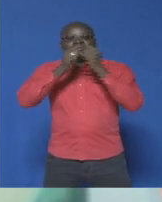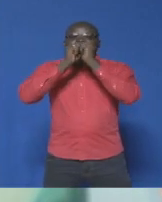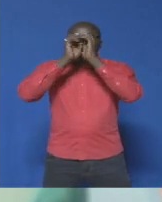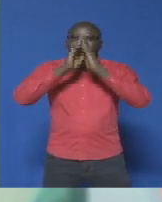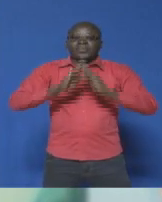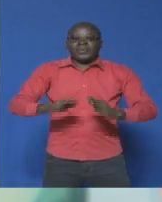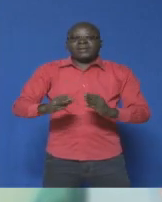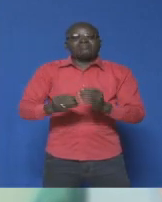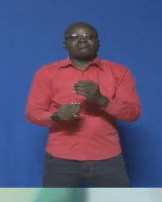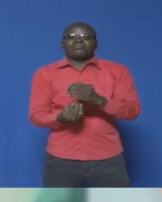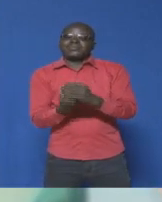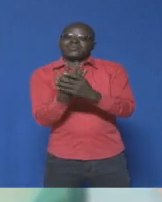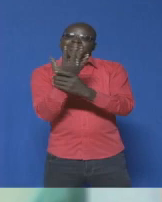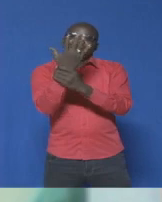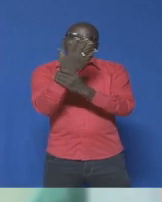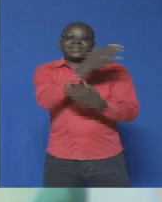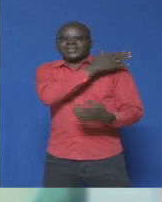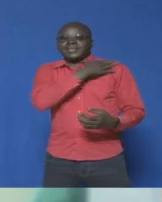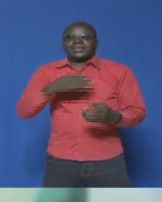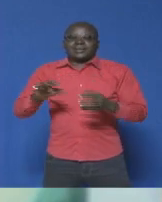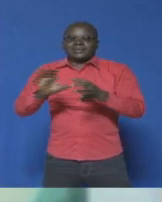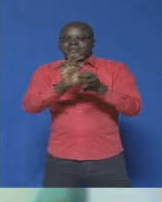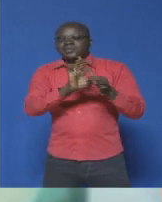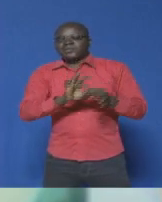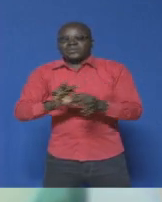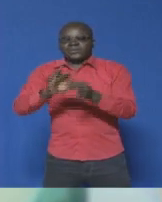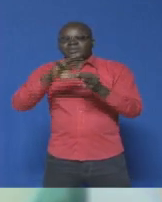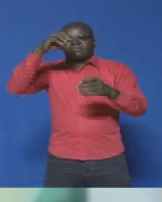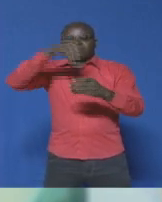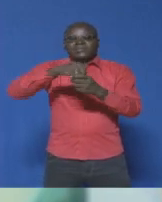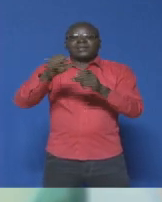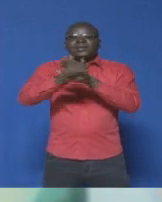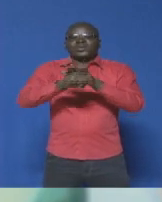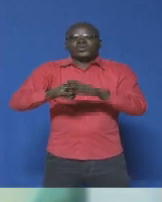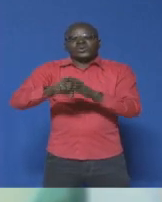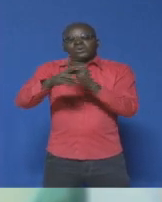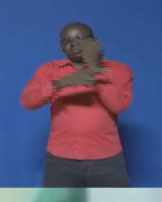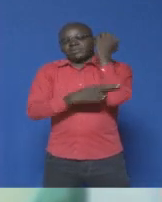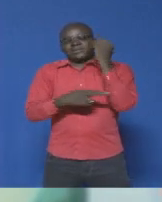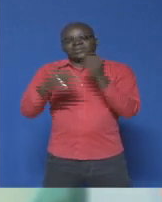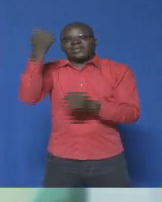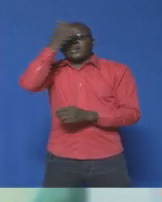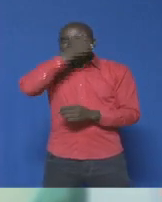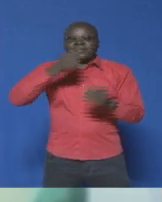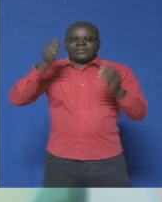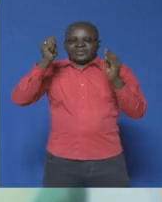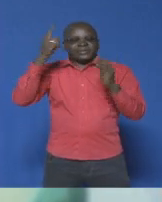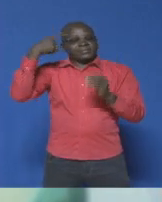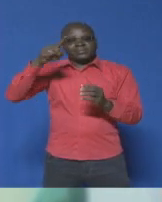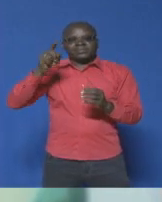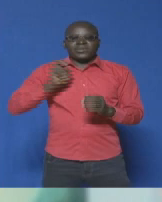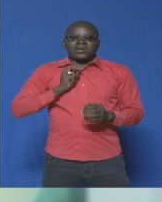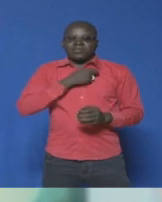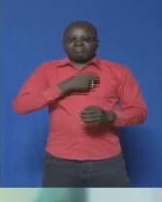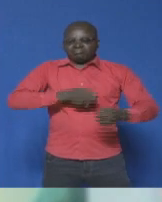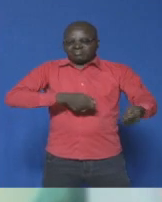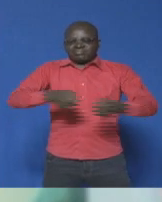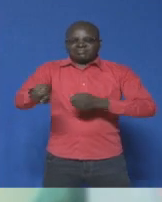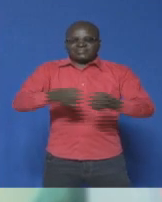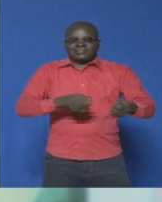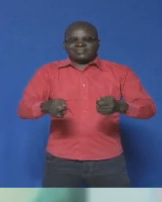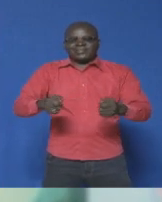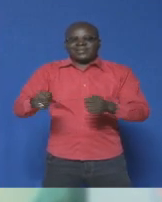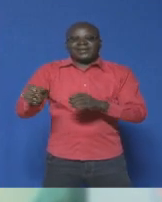prospérité et de poésion dans la sous-région et en Afrique. Notre traité fêtera